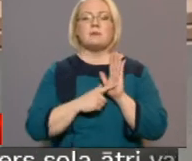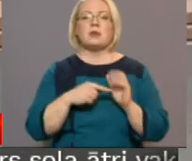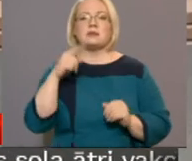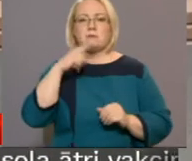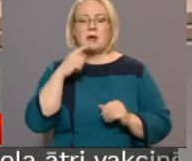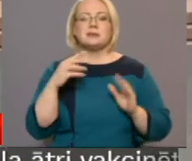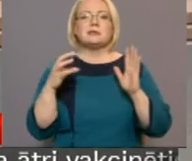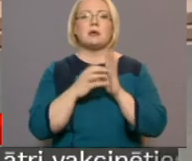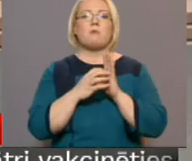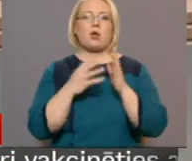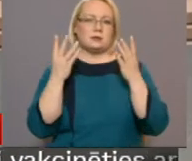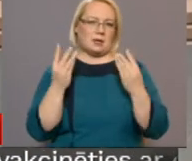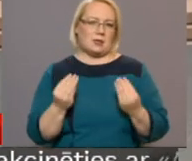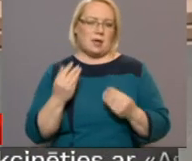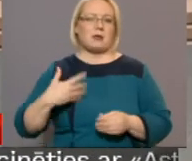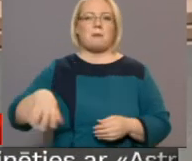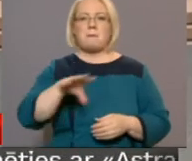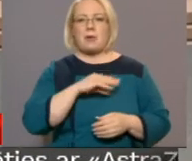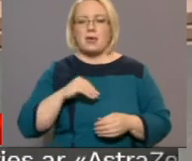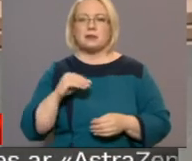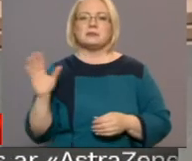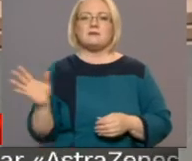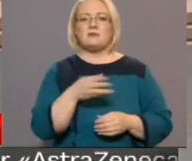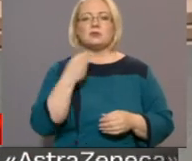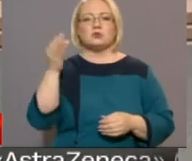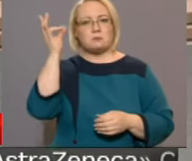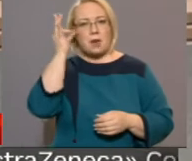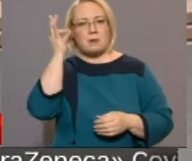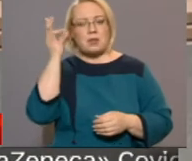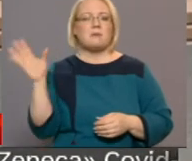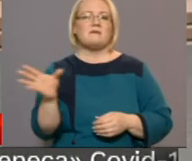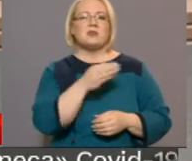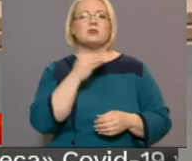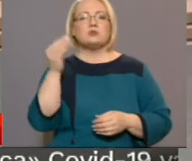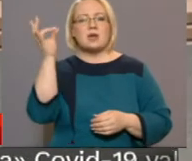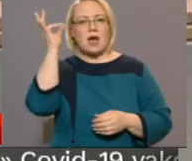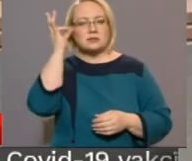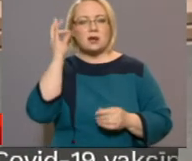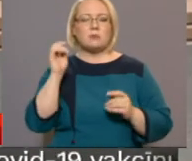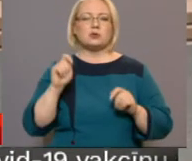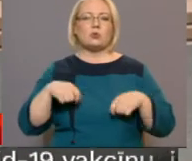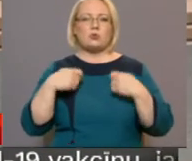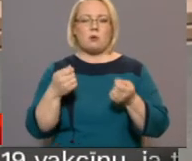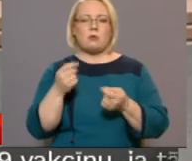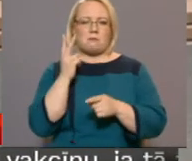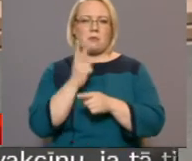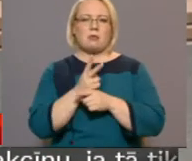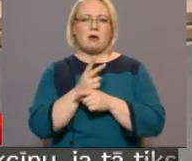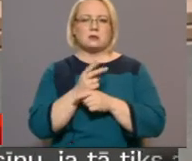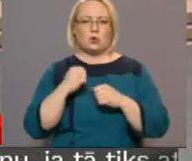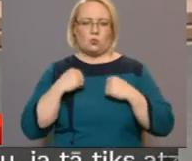simboliska diena, kam mēs visus pieminām, visus atceramies un atdodām pienācīgo godu.